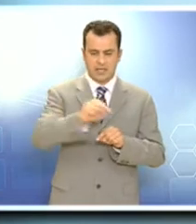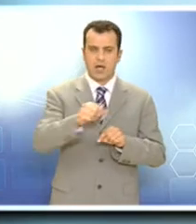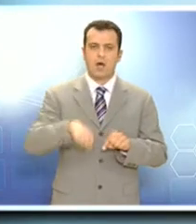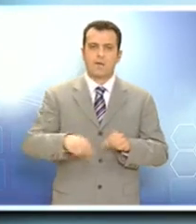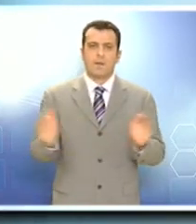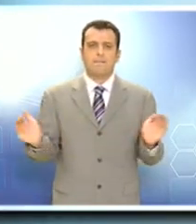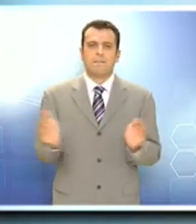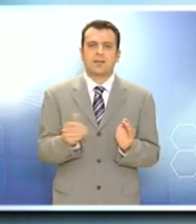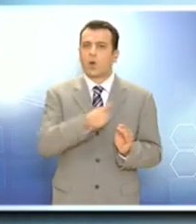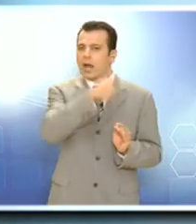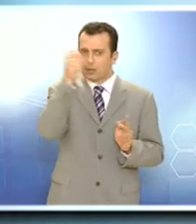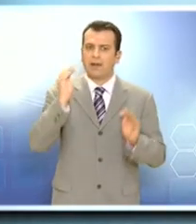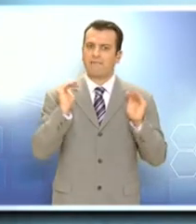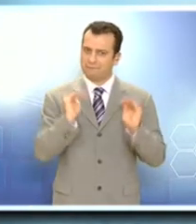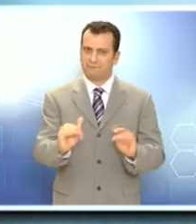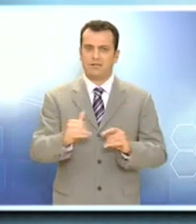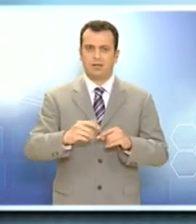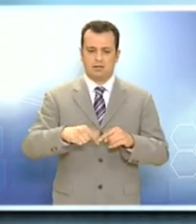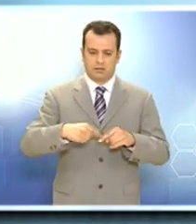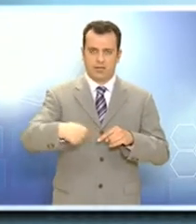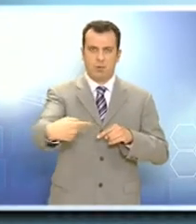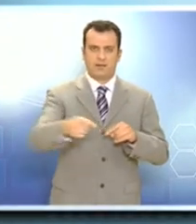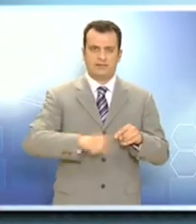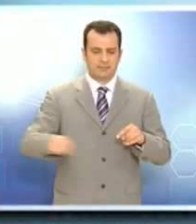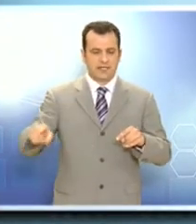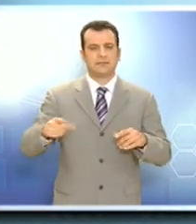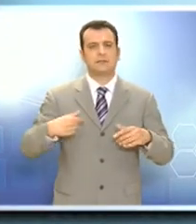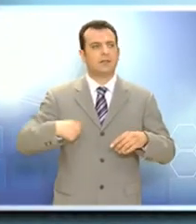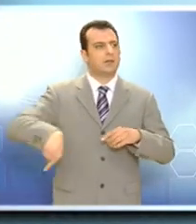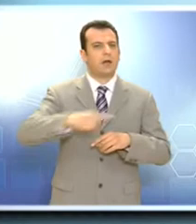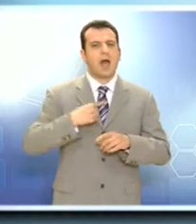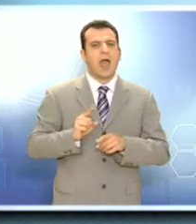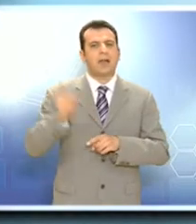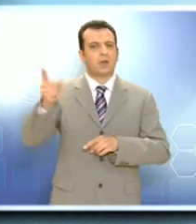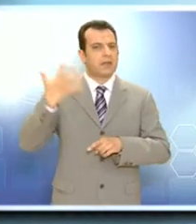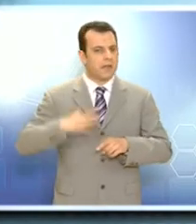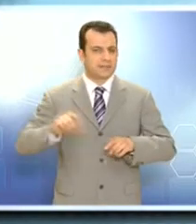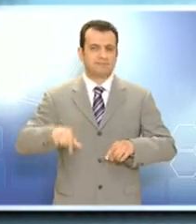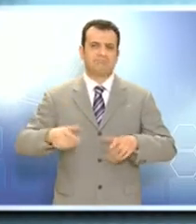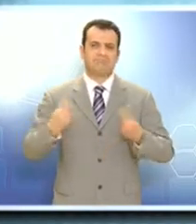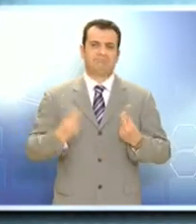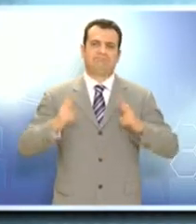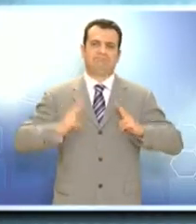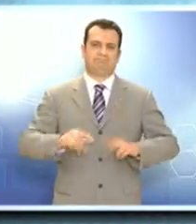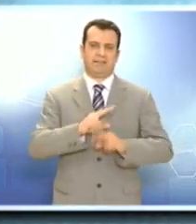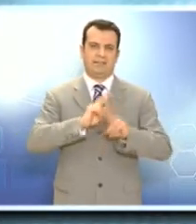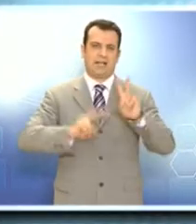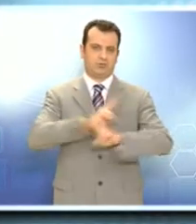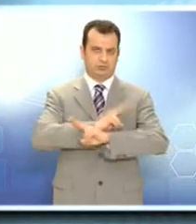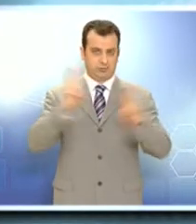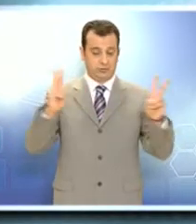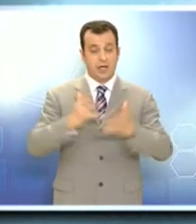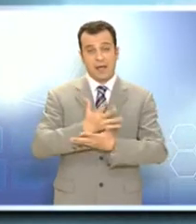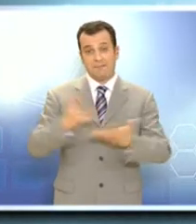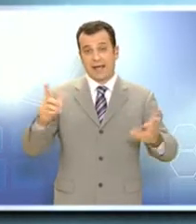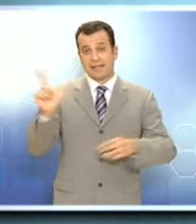καλοκαίρι όμως φαίνεται ότι θα συνεχιστεί και τις επόμενες ημέρες κάνοντας το χατήρι των εκδρομέων και όχι μόνον. Έτσι για την Μεγάλη Δευτέρα προβλέπεται γενικά